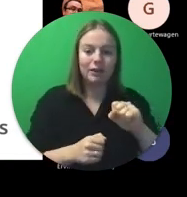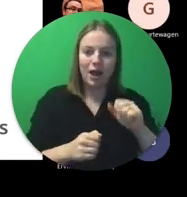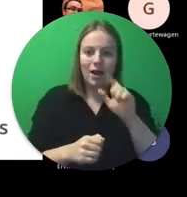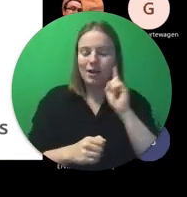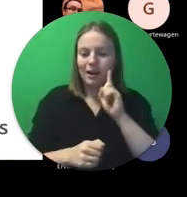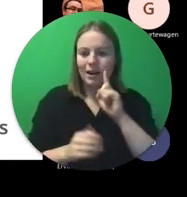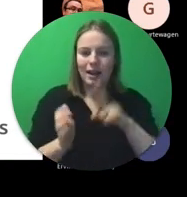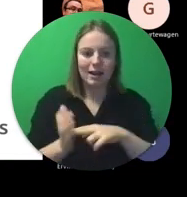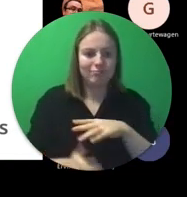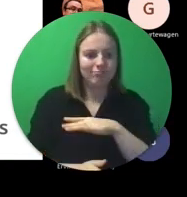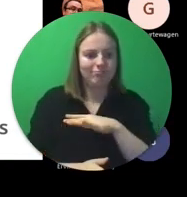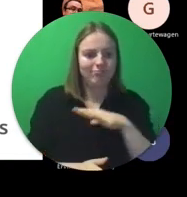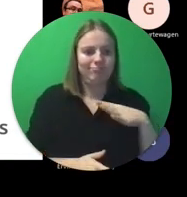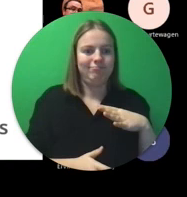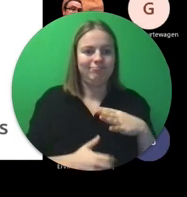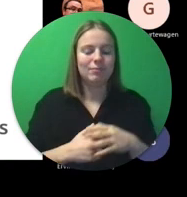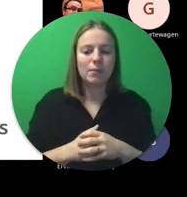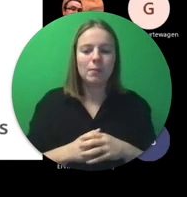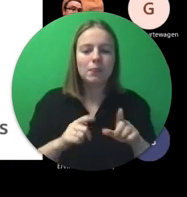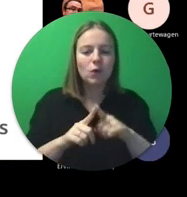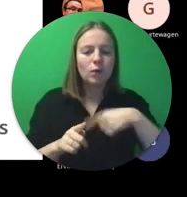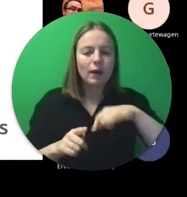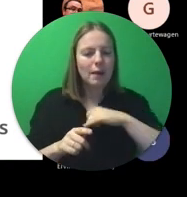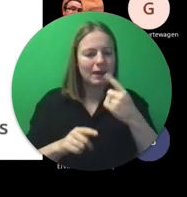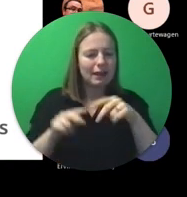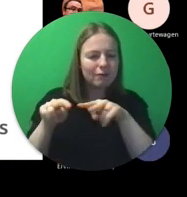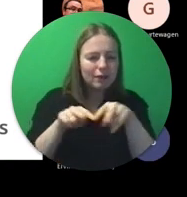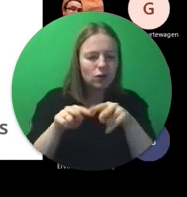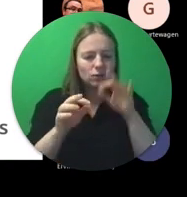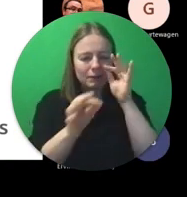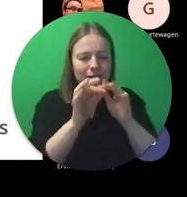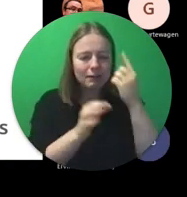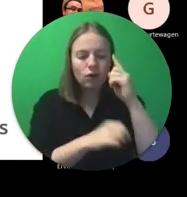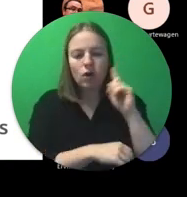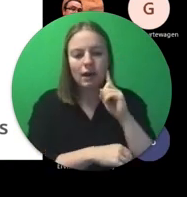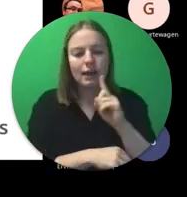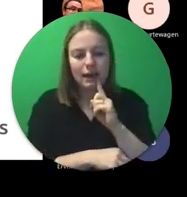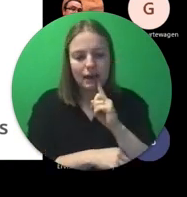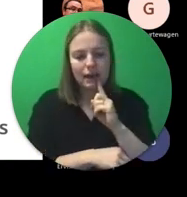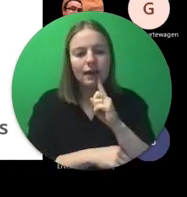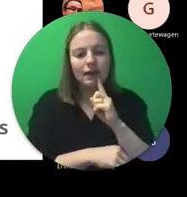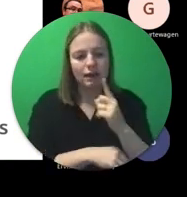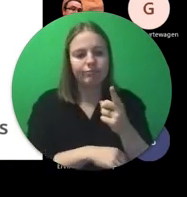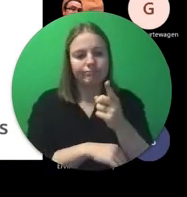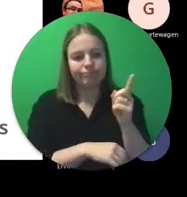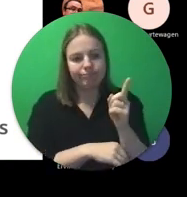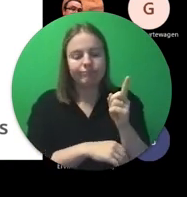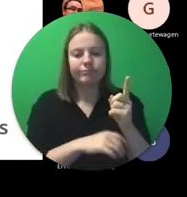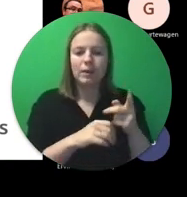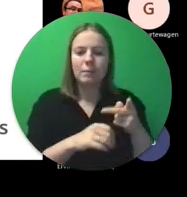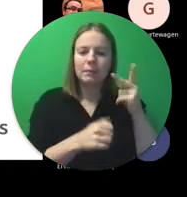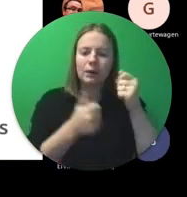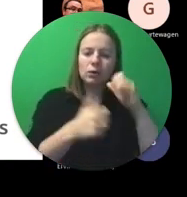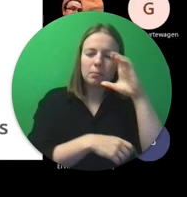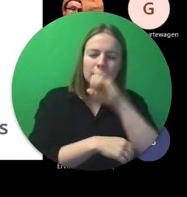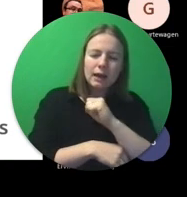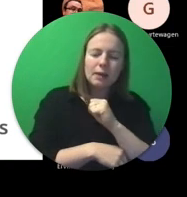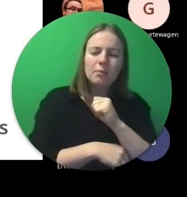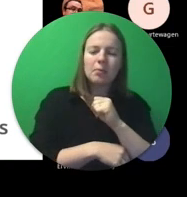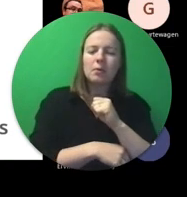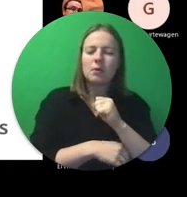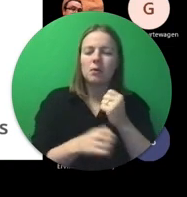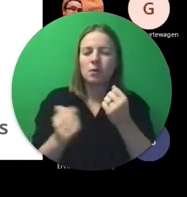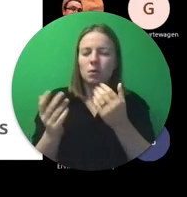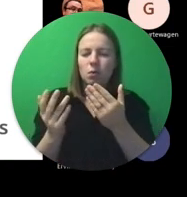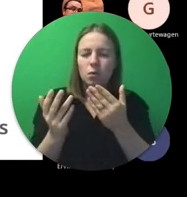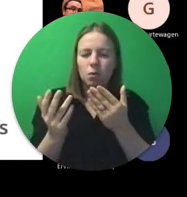We hebben ook een explainer video voor leerlingen gemaakt. Dat ze ook meer zouden begrijpen waarom en wat